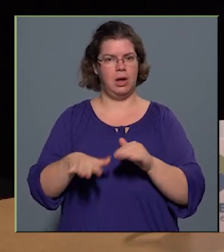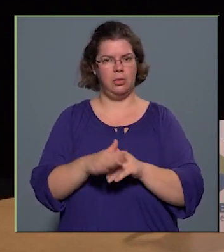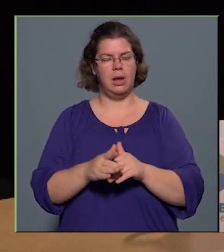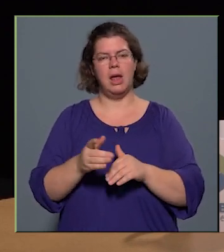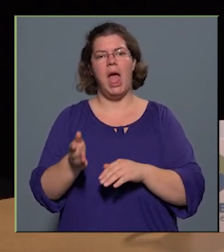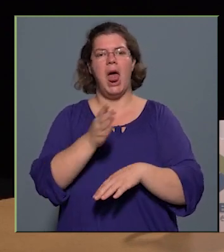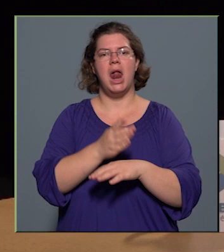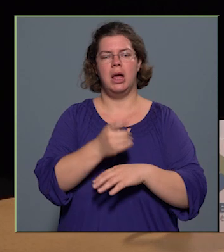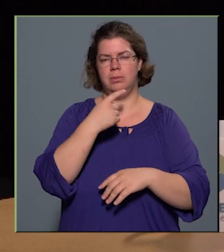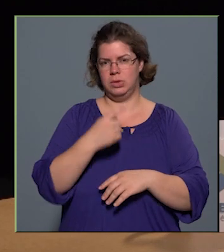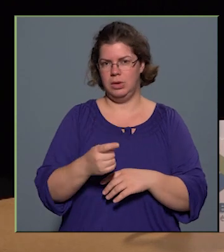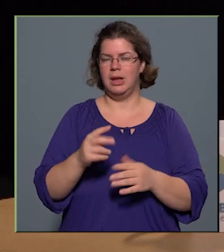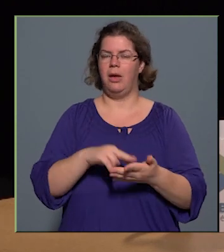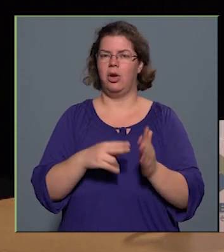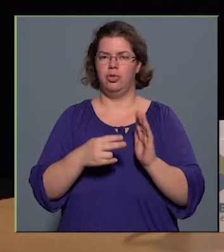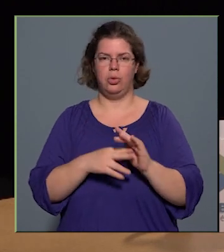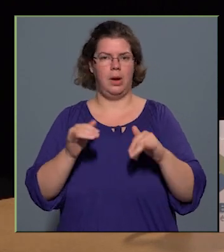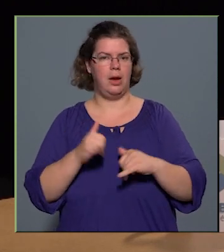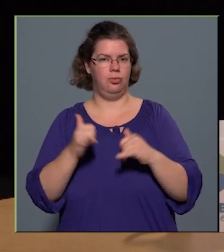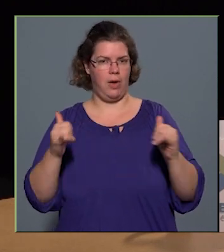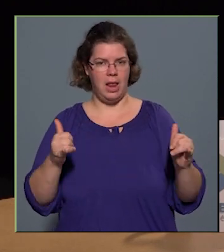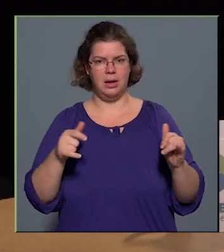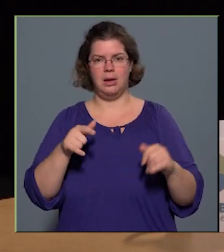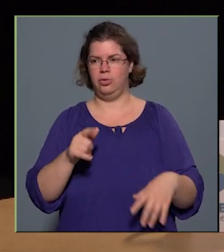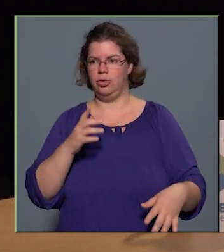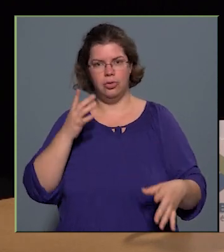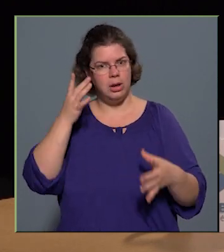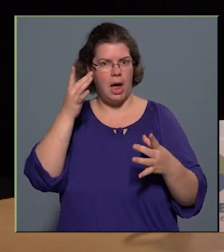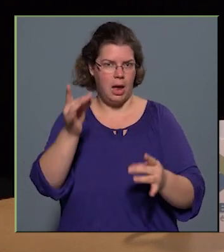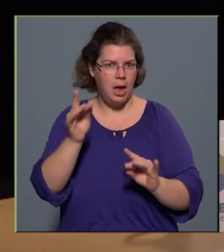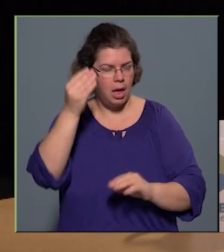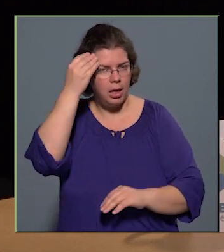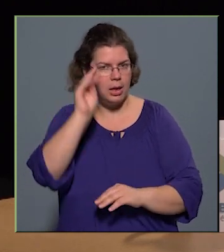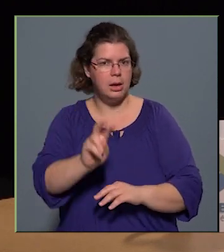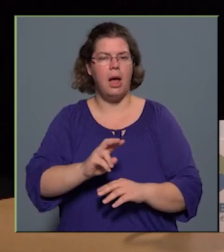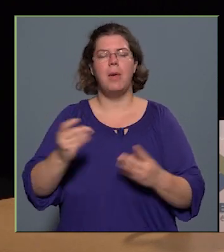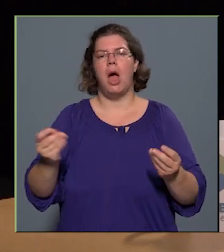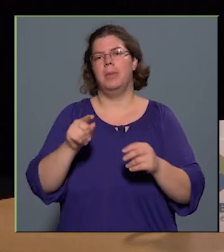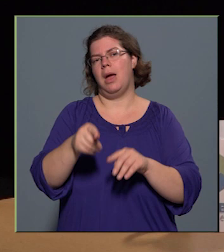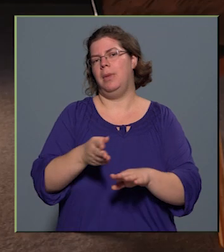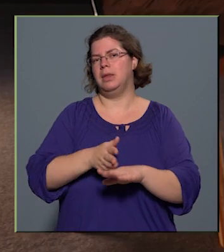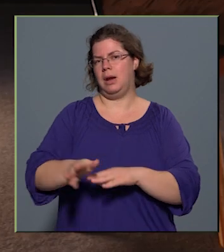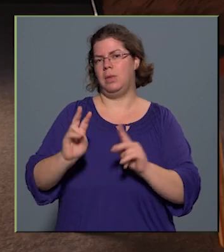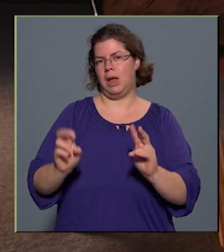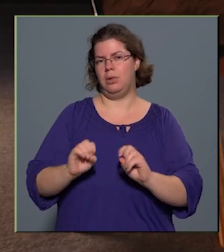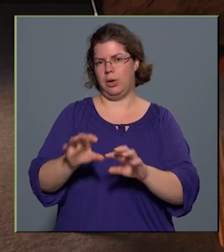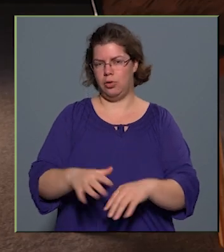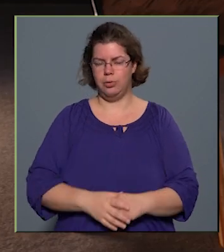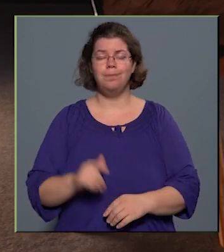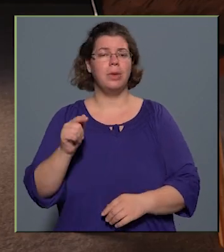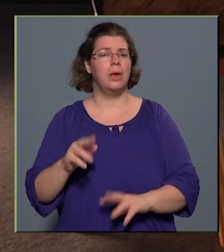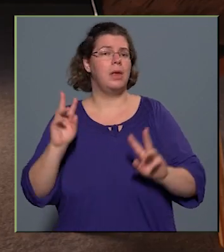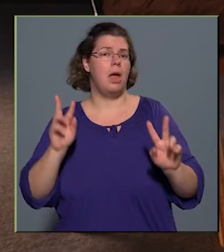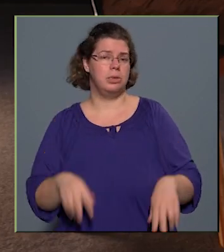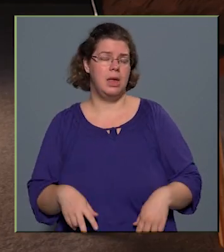említett infrastruktúrális fejlesztéseket is ide értem, ami ebbe az irányba kell, hogy hason. Az a